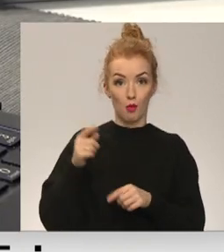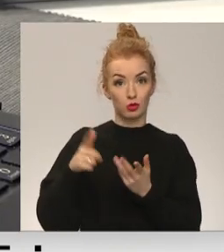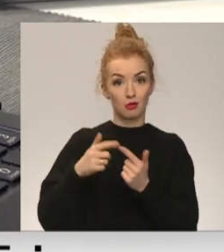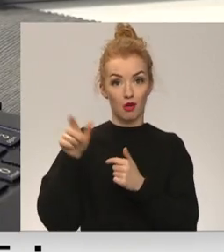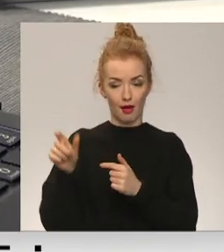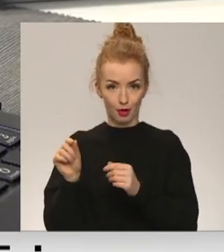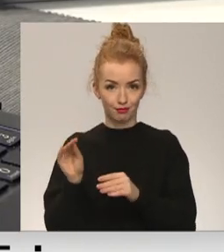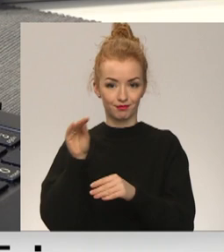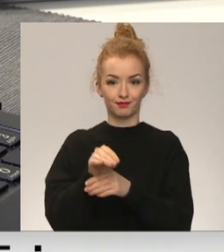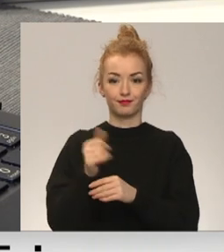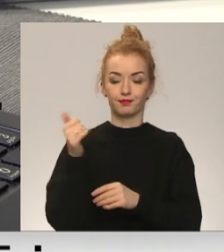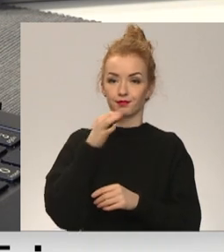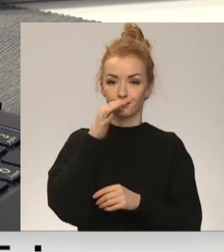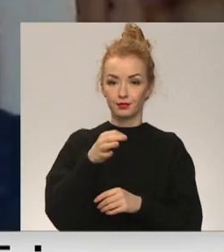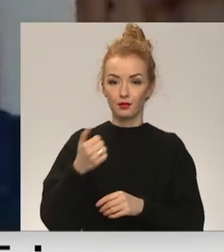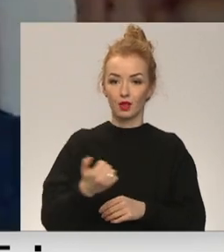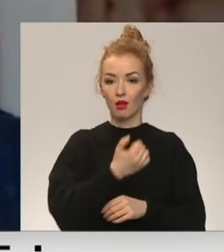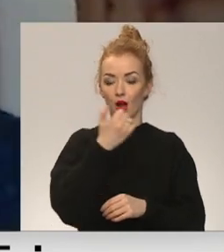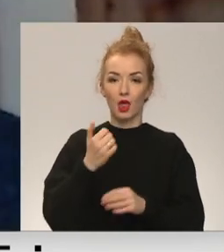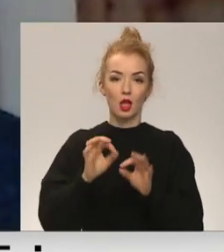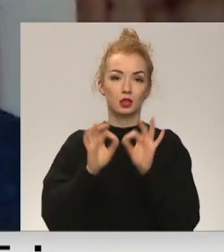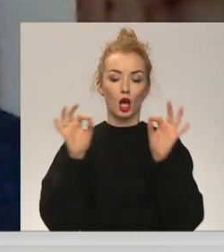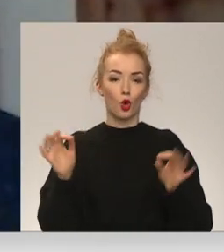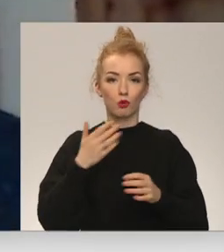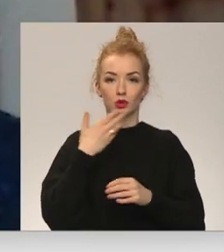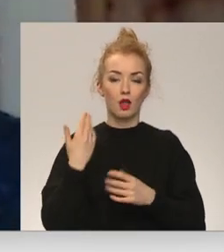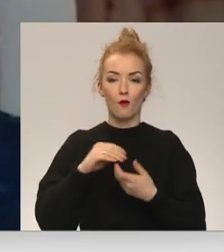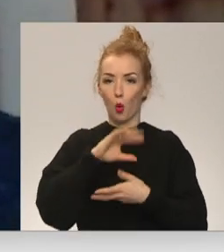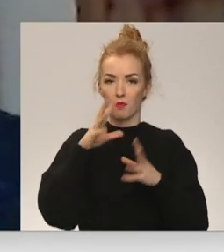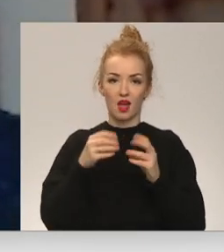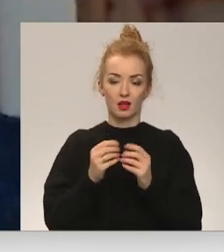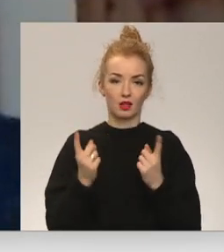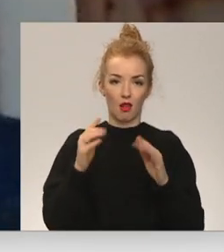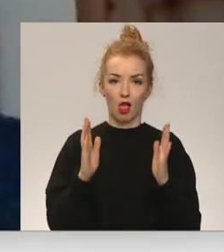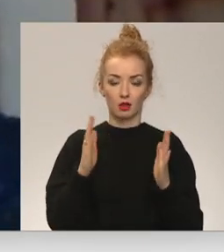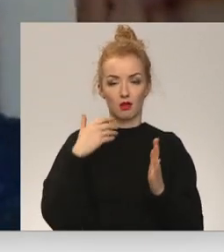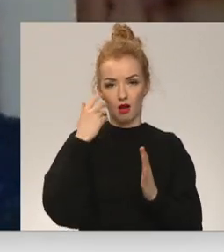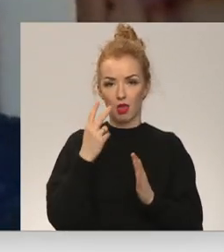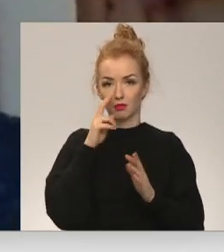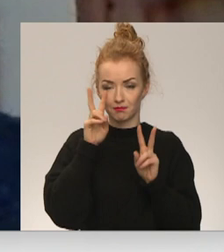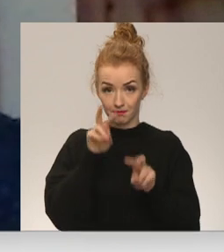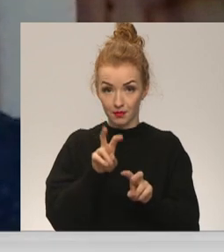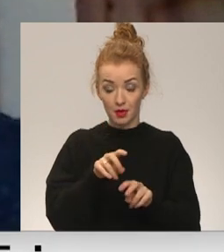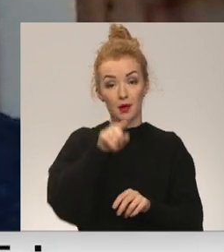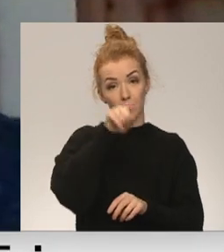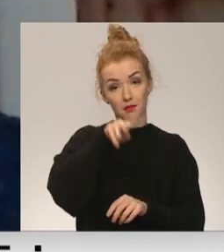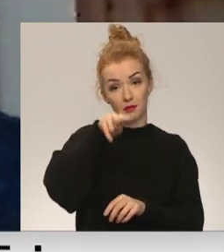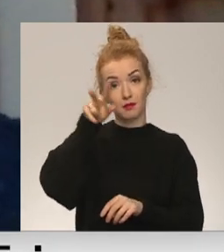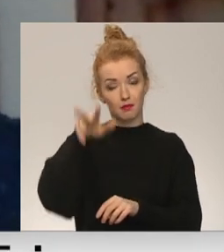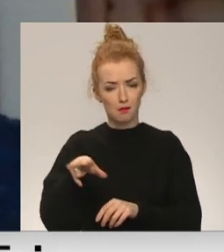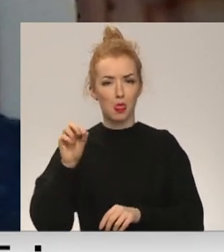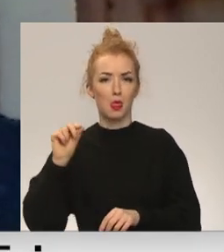kāpis. Gada sākums nav objektīvs laiks, kad pētīt tirāžs. Pirmie trīs mēneši ir jāpagaida.